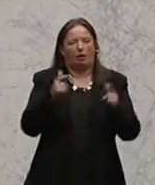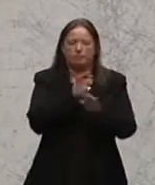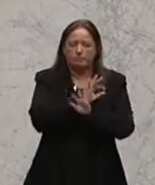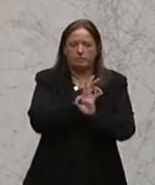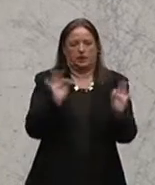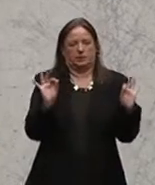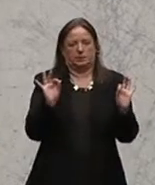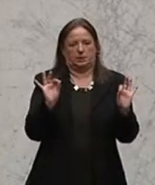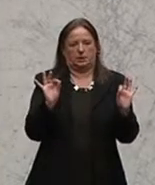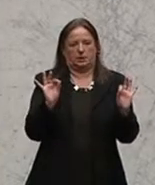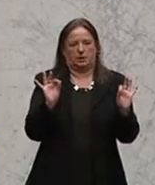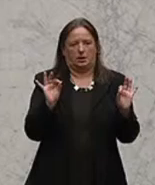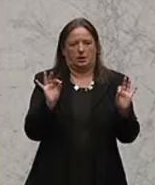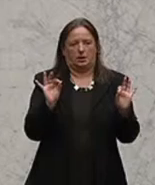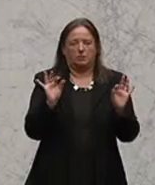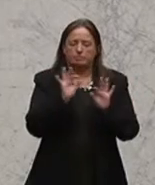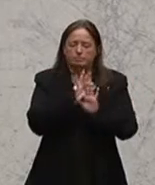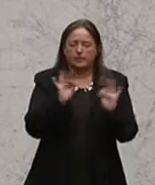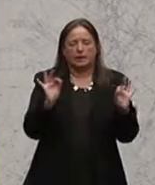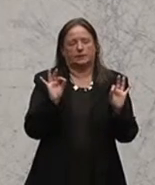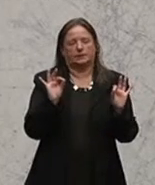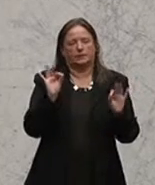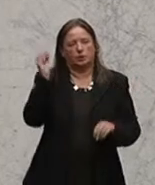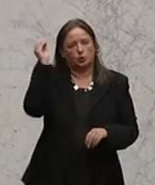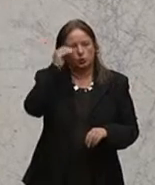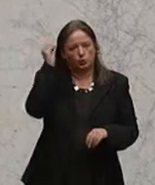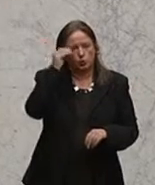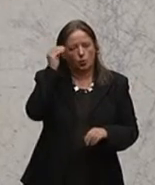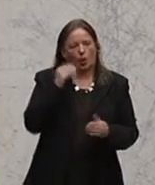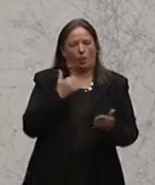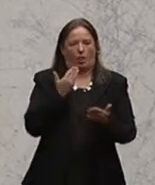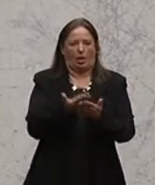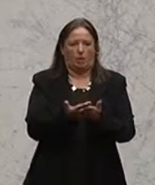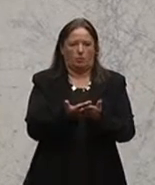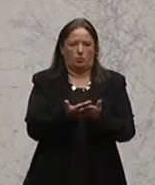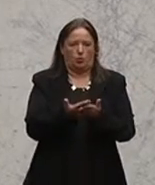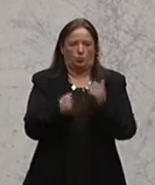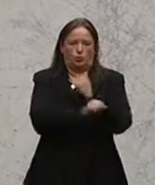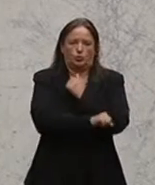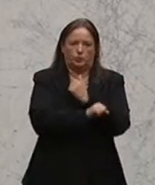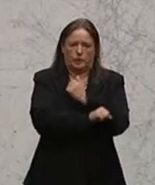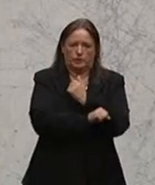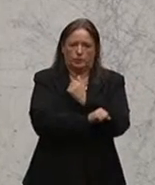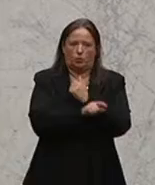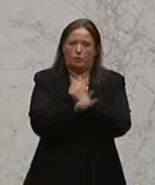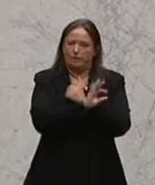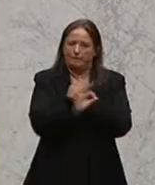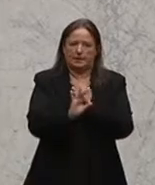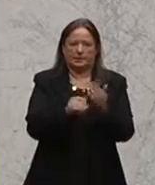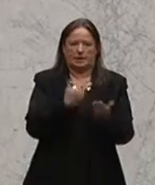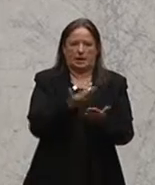beste Schulangebot, das Gymnasium mit den besten